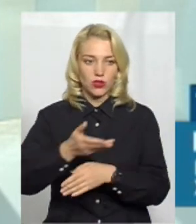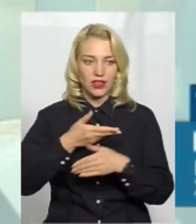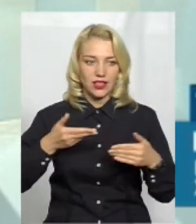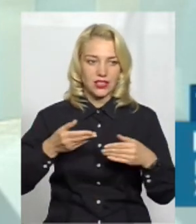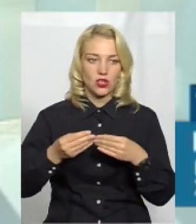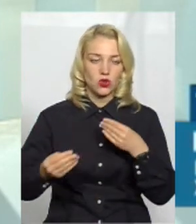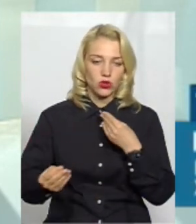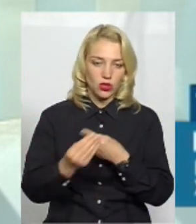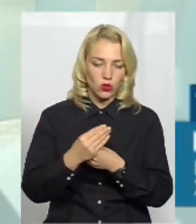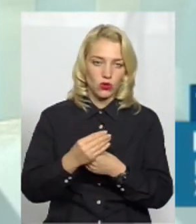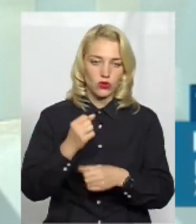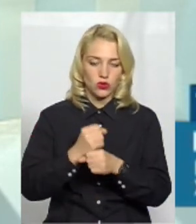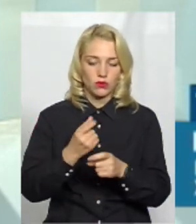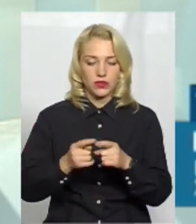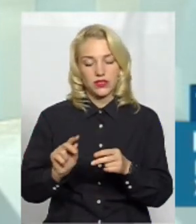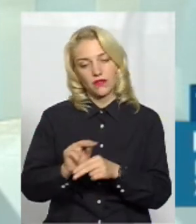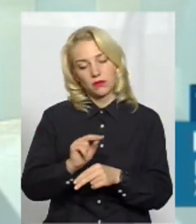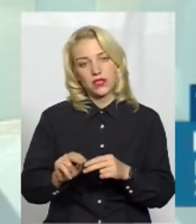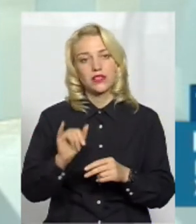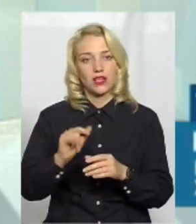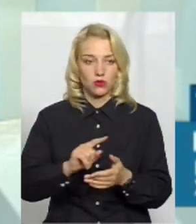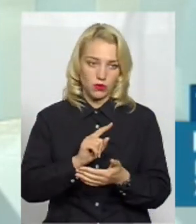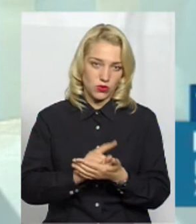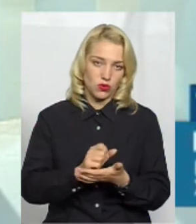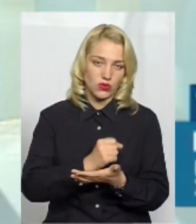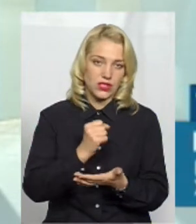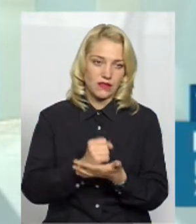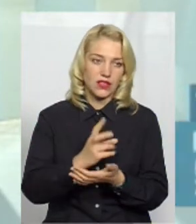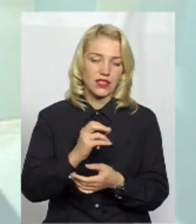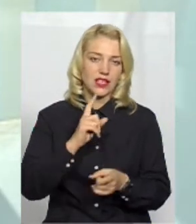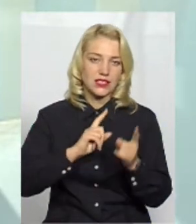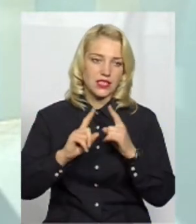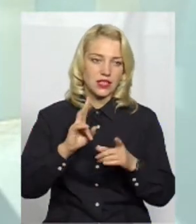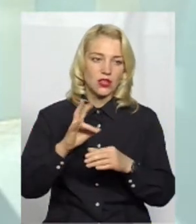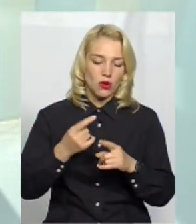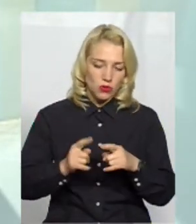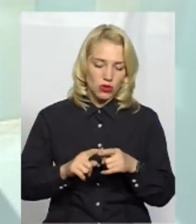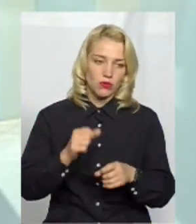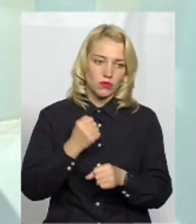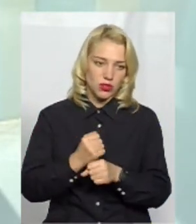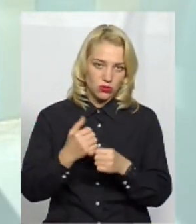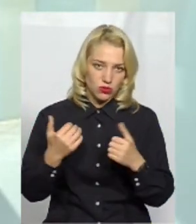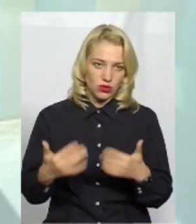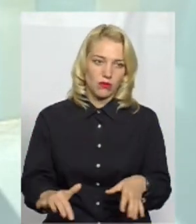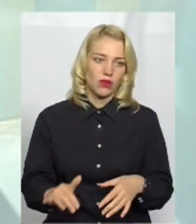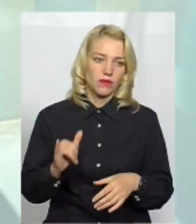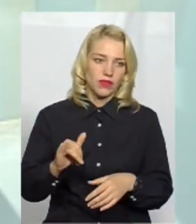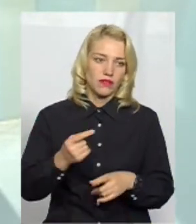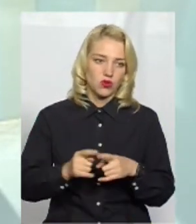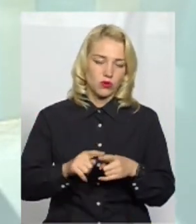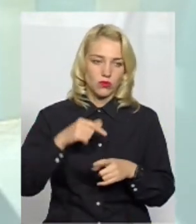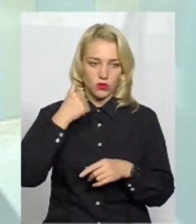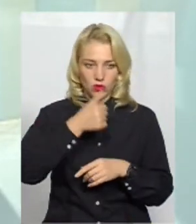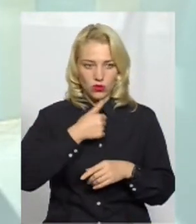зробить ці виправлення і обов'язково затвердить на сесії. Але ми по ньому працюємо і в цьому